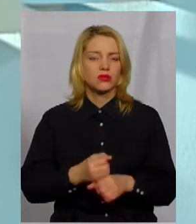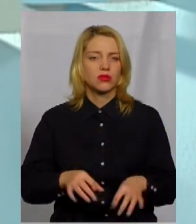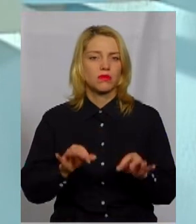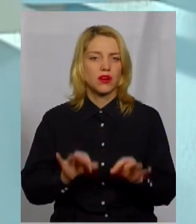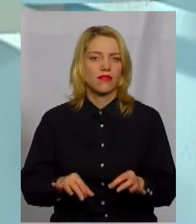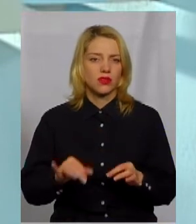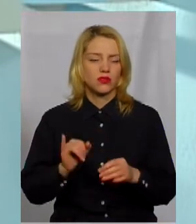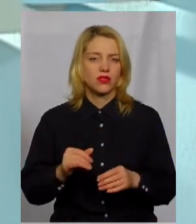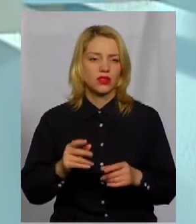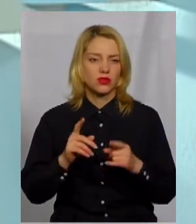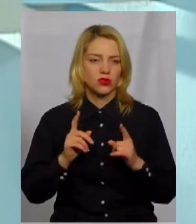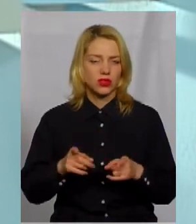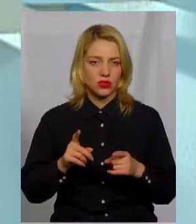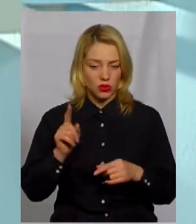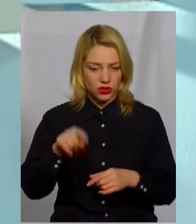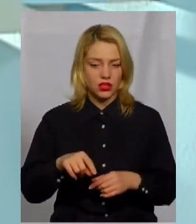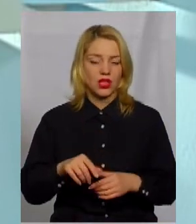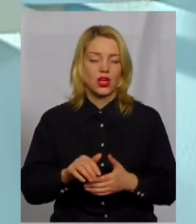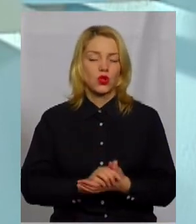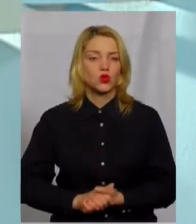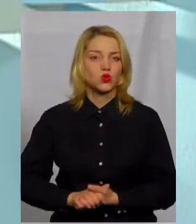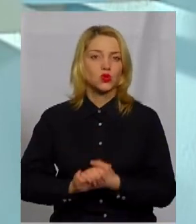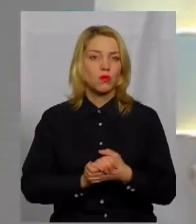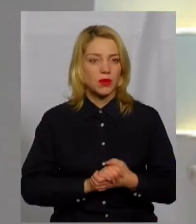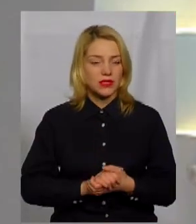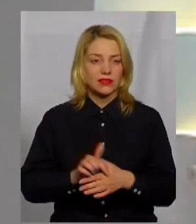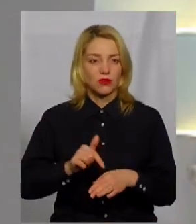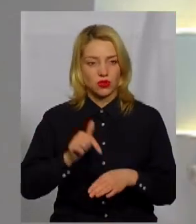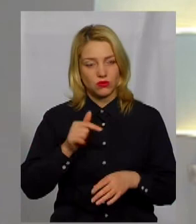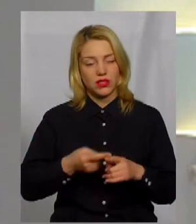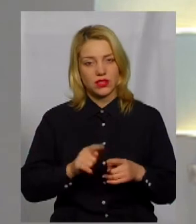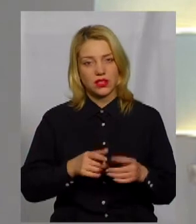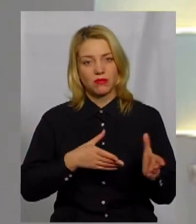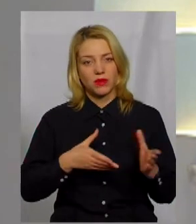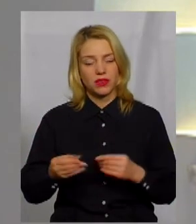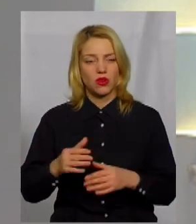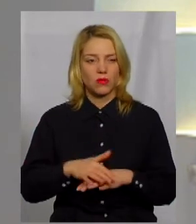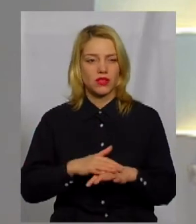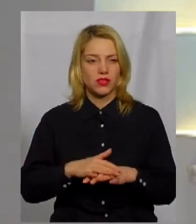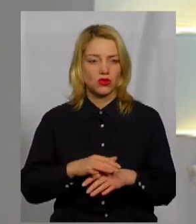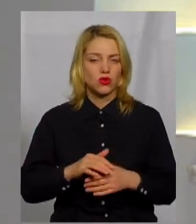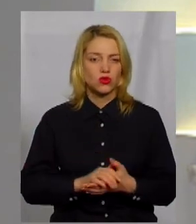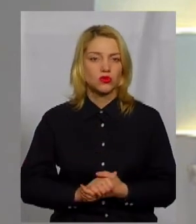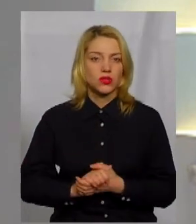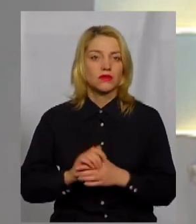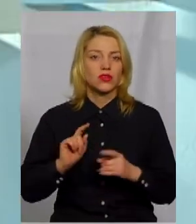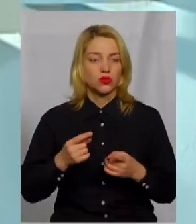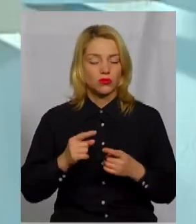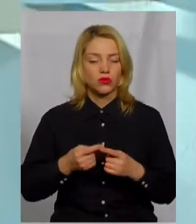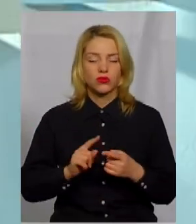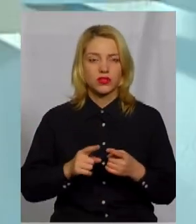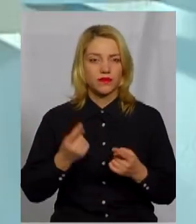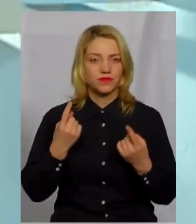тоді, звичайно, суспільство дуже відчуває цей вплив цього громадянського суспільства. Тому роль не